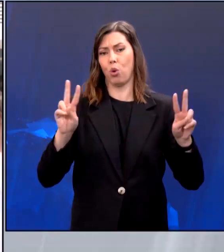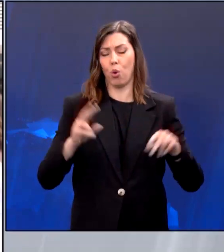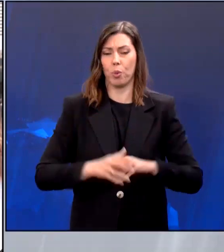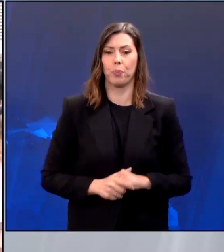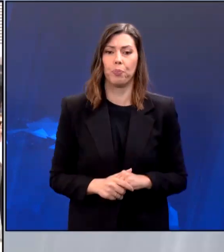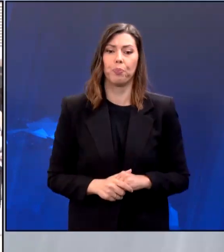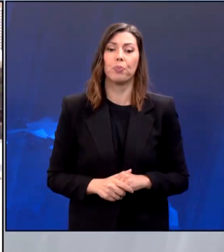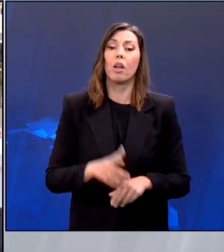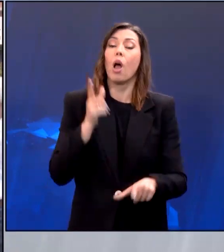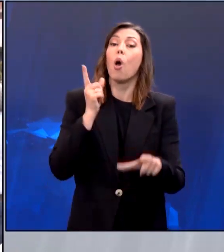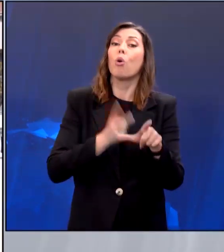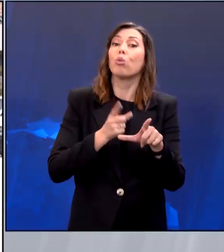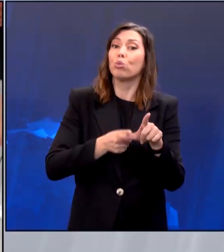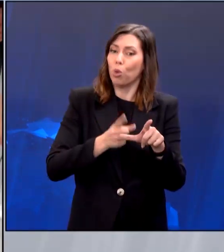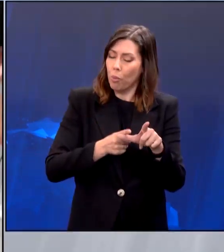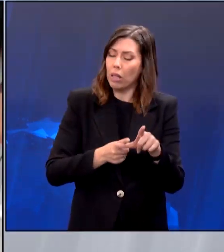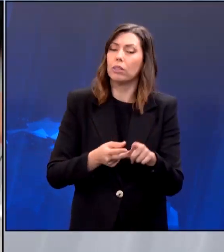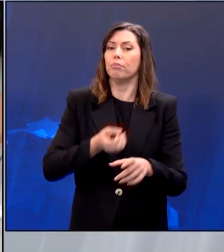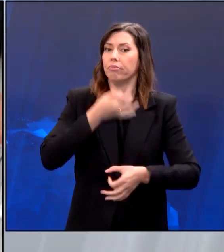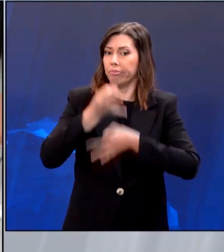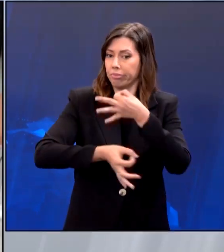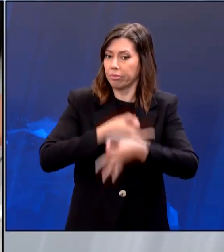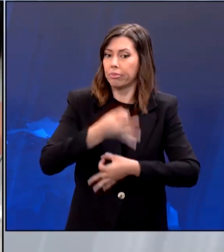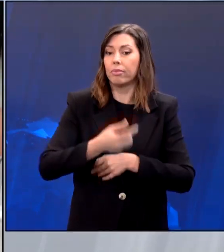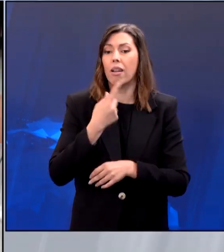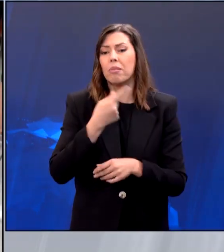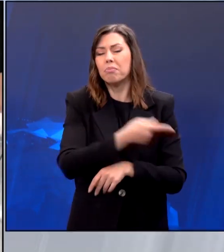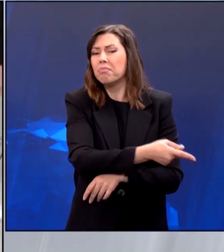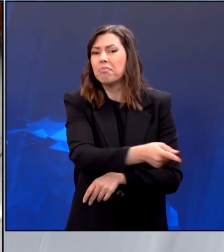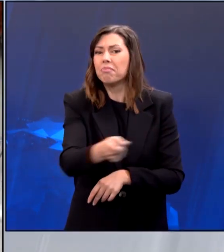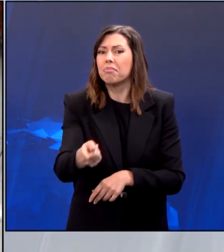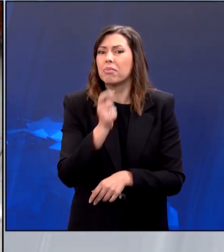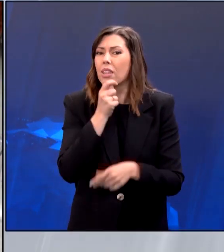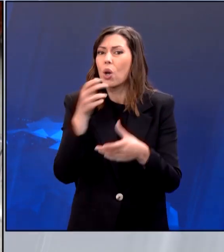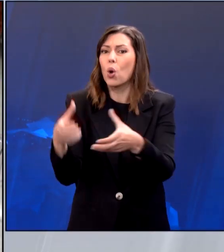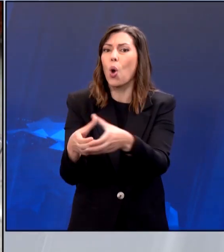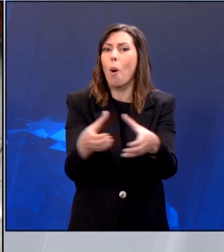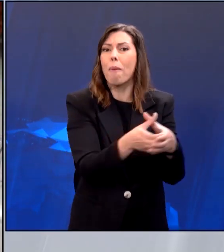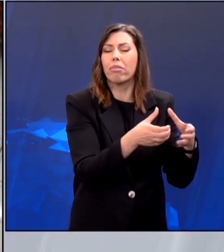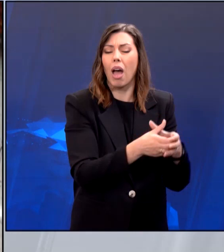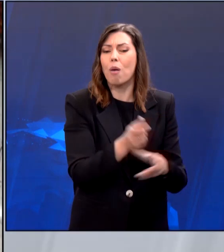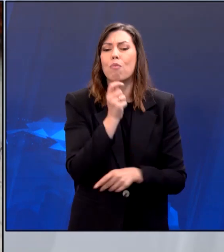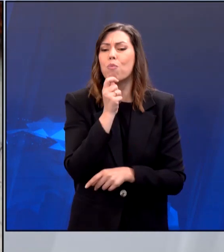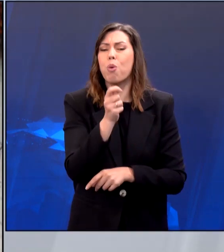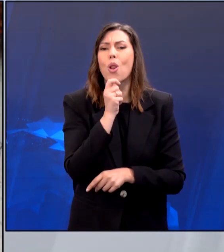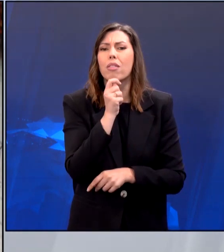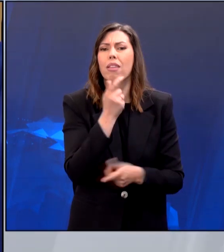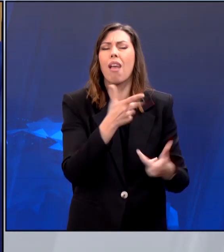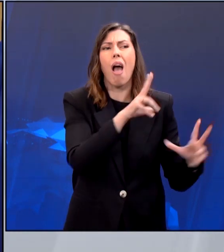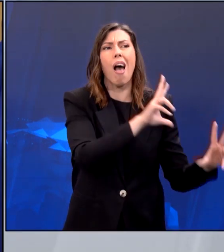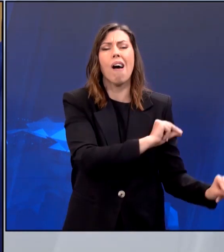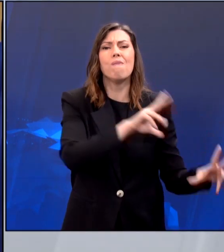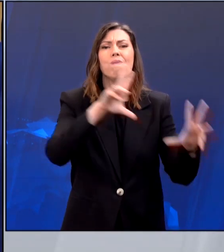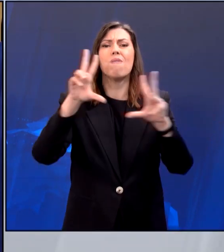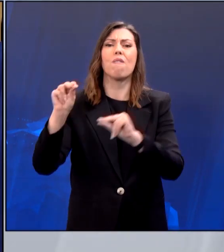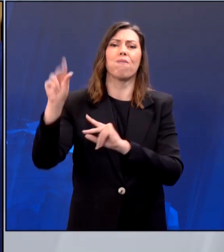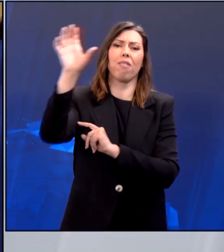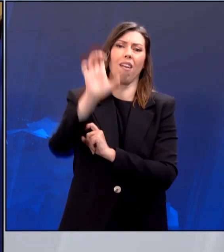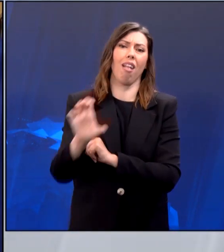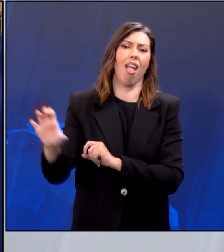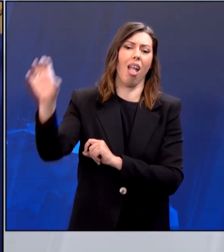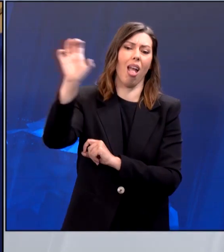ψηφοφόρους έστειλε και ο Δημήτρης Κουτσούμπας. Η πολιτική που έχουν αυτά τα κόμματα στην ουσία βρίσκεται σε μια ενιαία στρατηγική